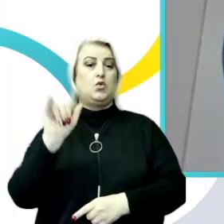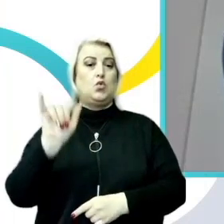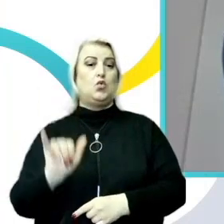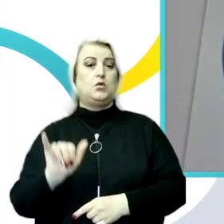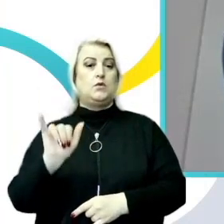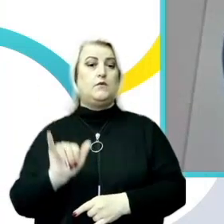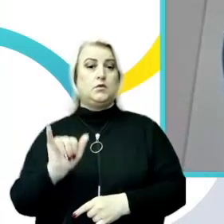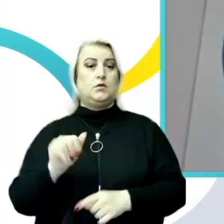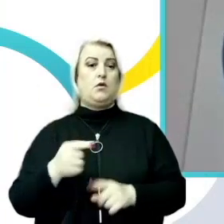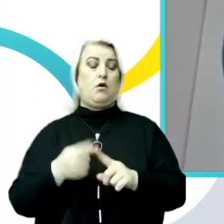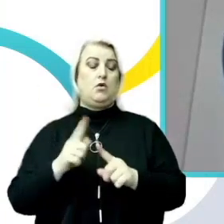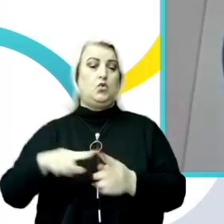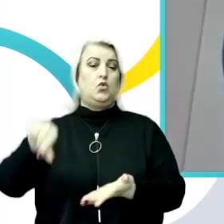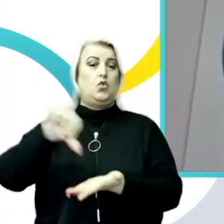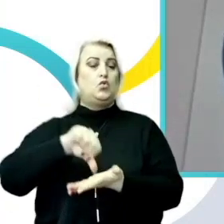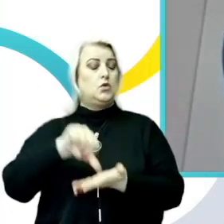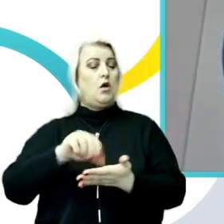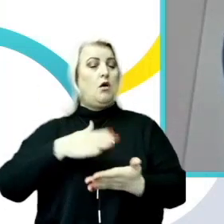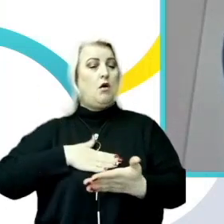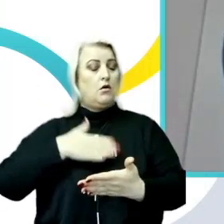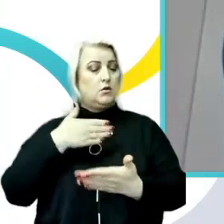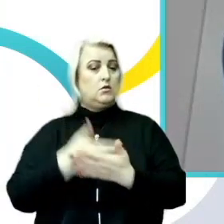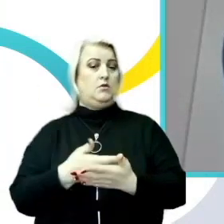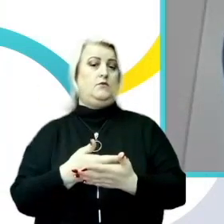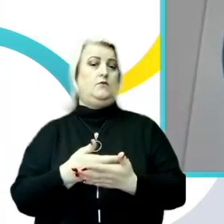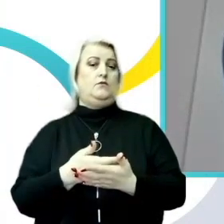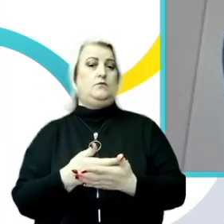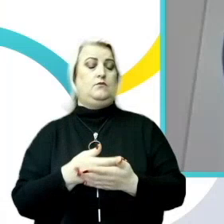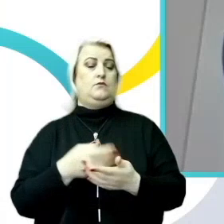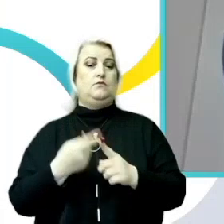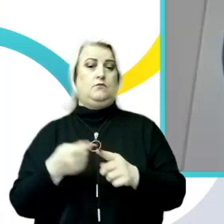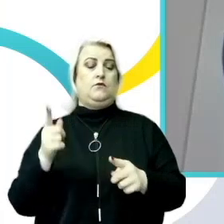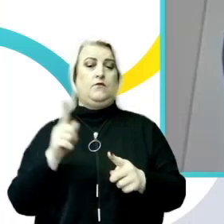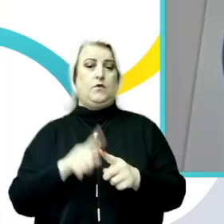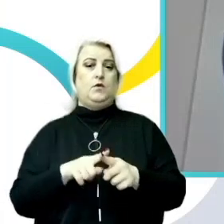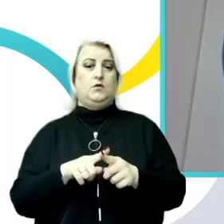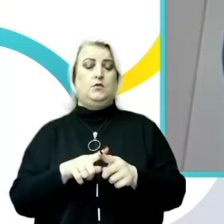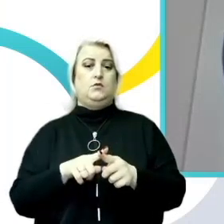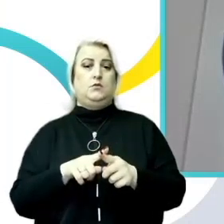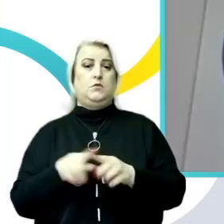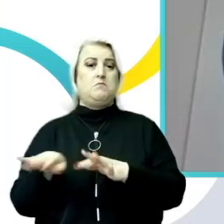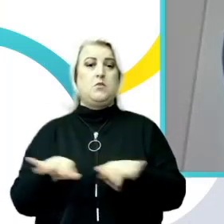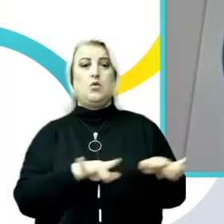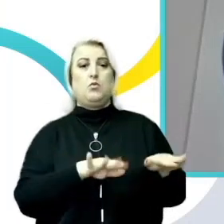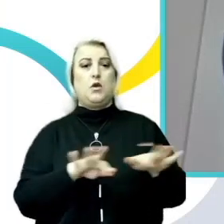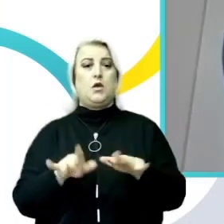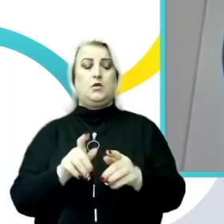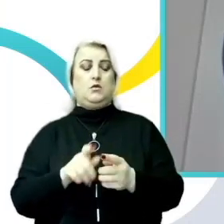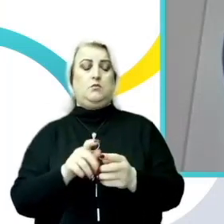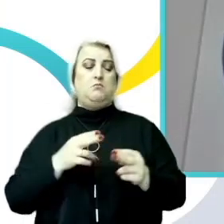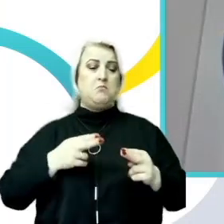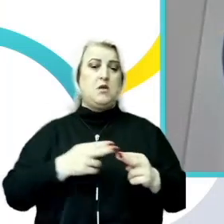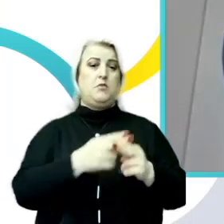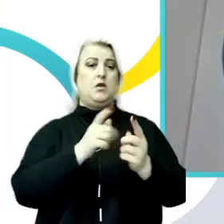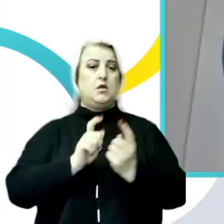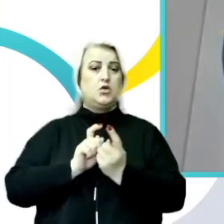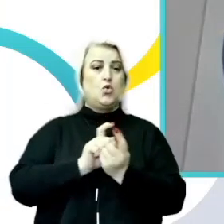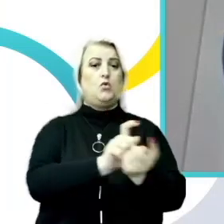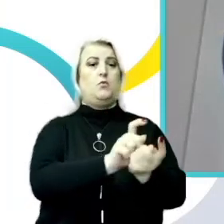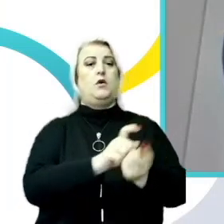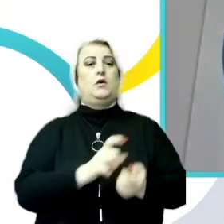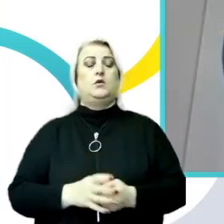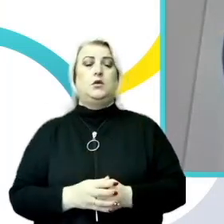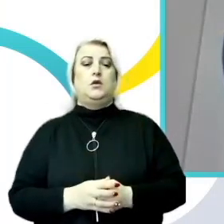întrenat activ în aceste intervenții de prevenire și combatere și deja